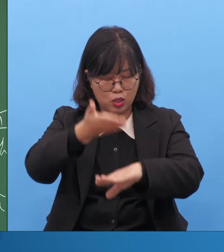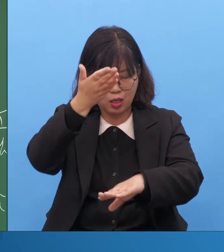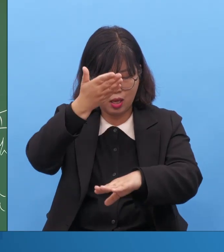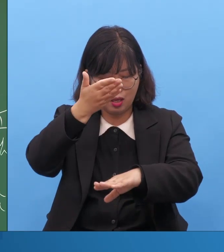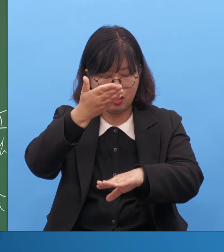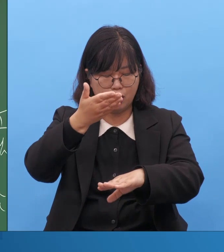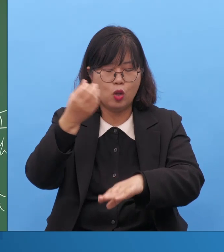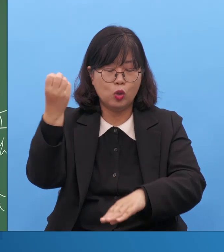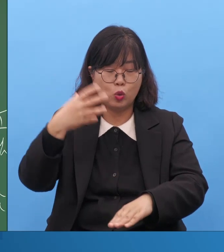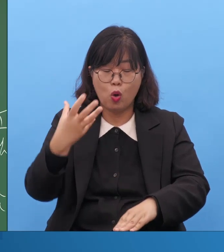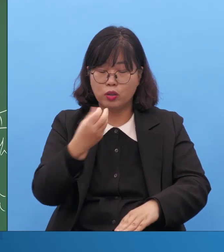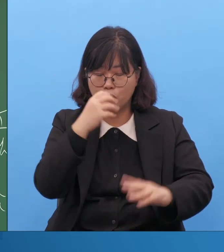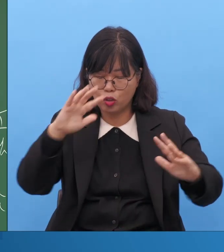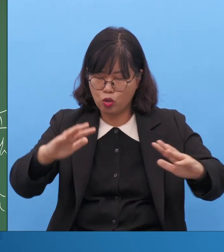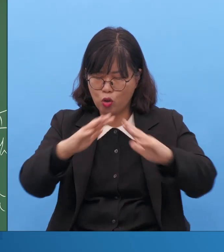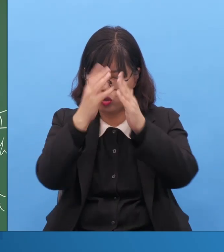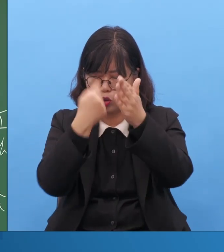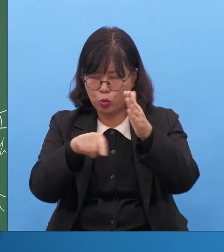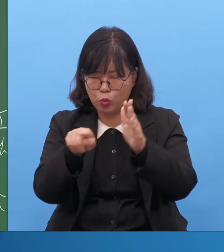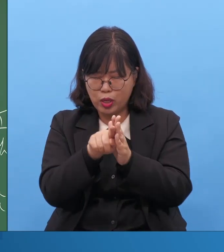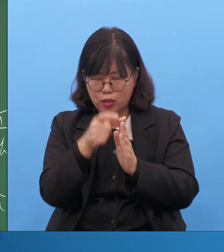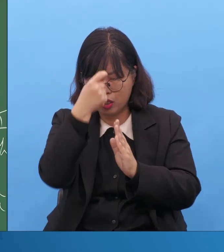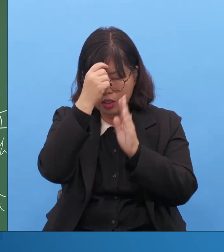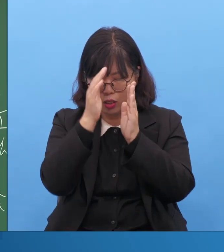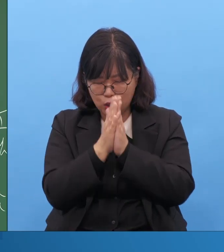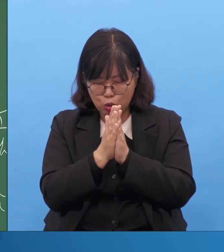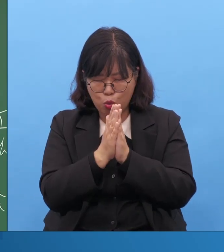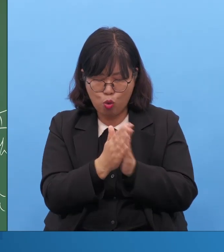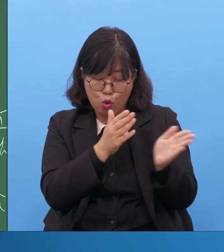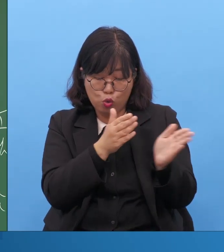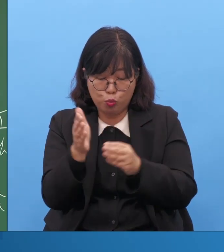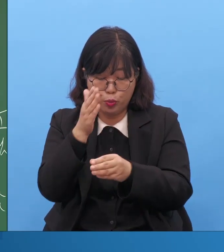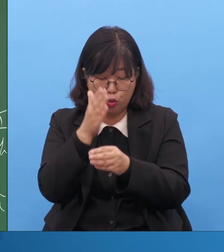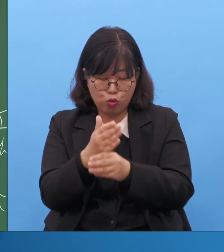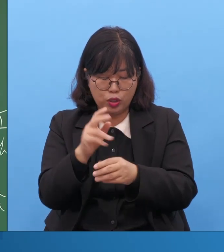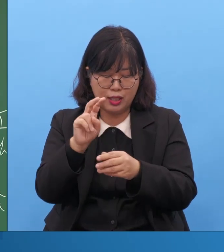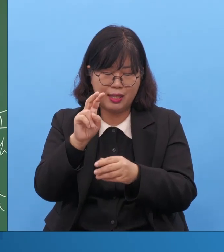성전의 원칙을 위해서 기도하고 준비하는 이 인마늘교회에